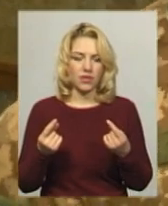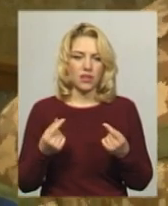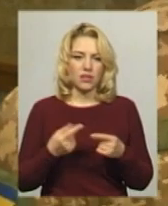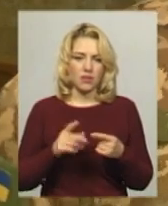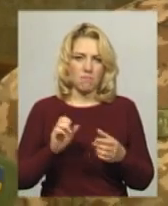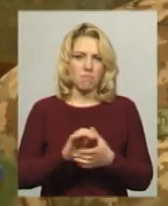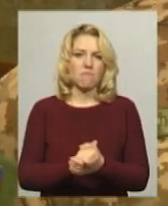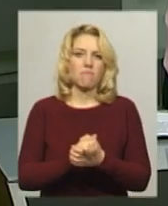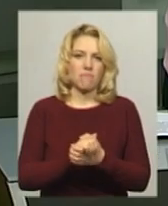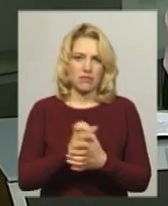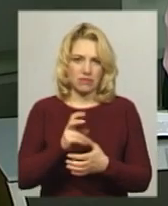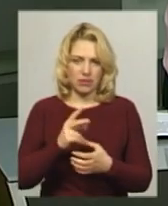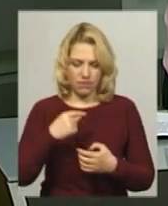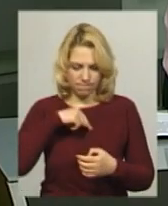колію життя.